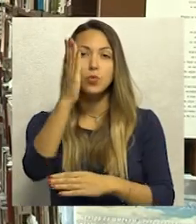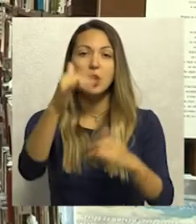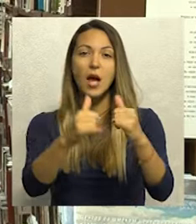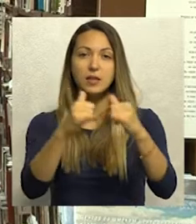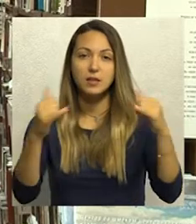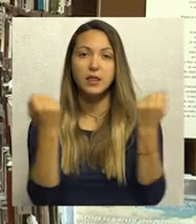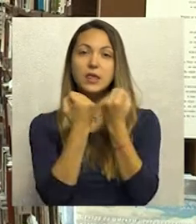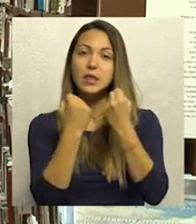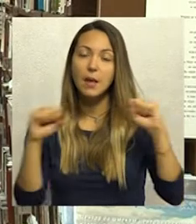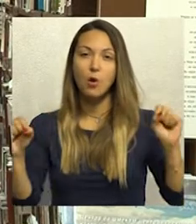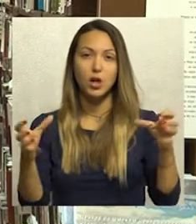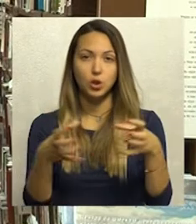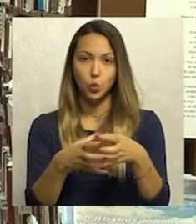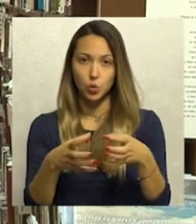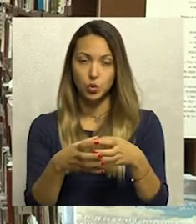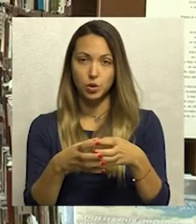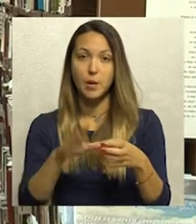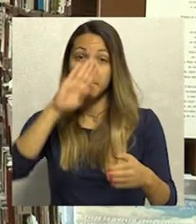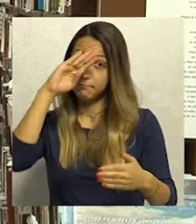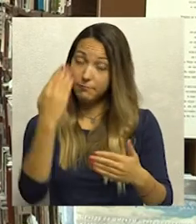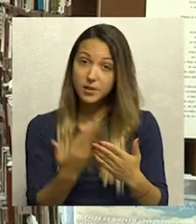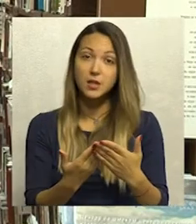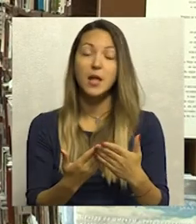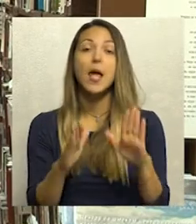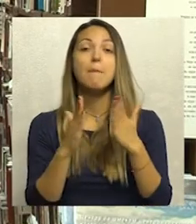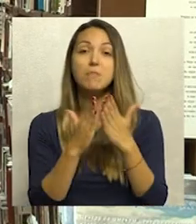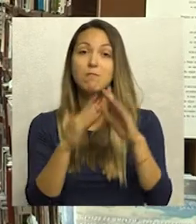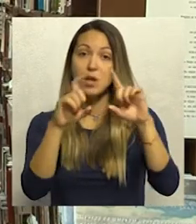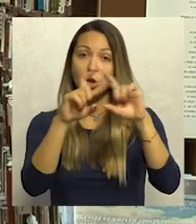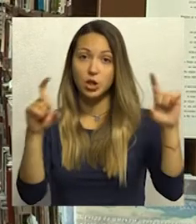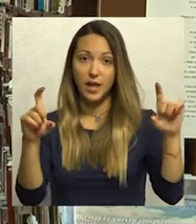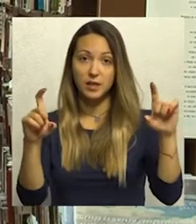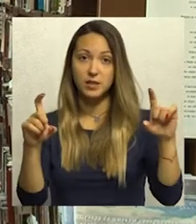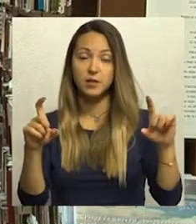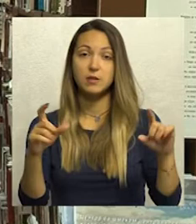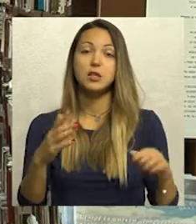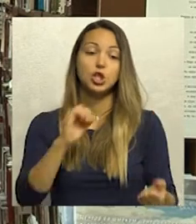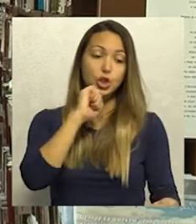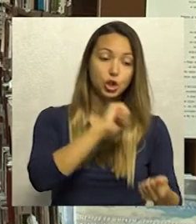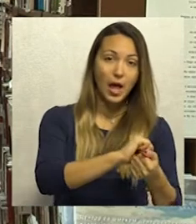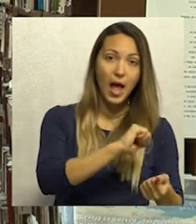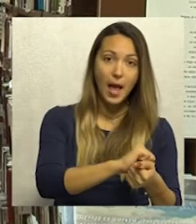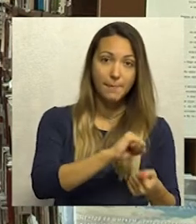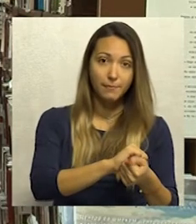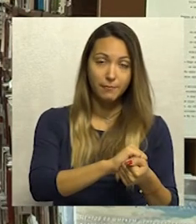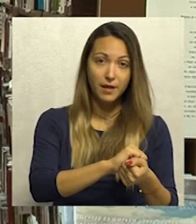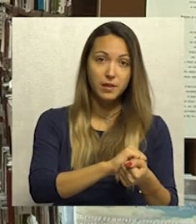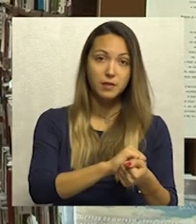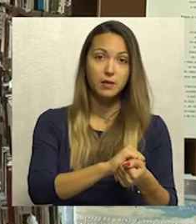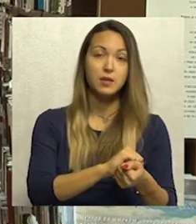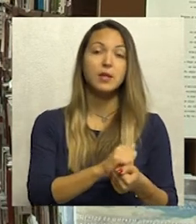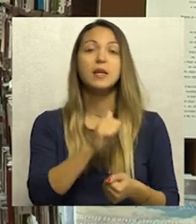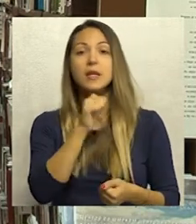razvoju demokratskog društva, jer, priznaćete, biblioteke svojim i štampanim izvorima,